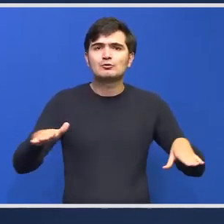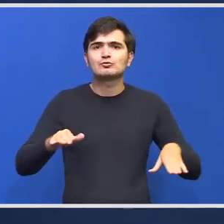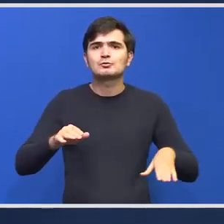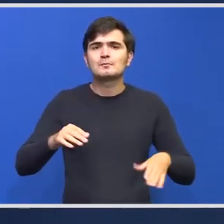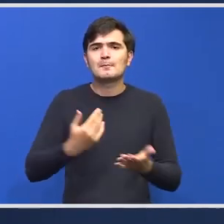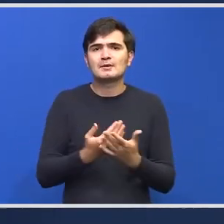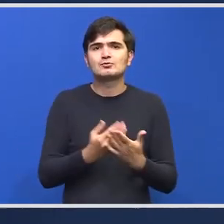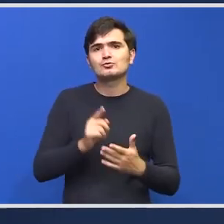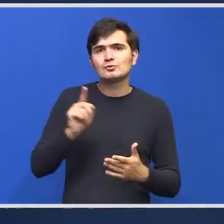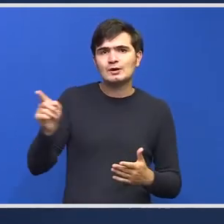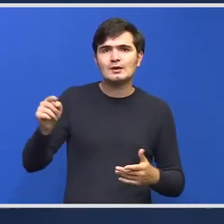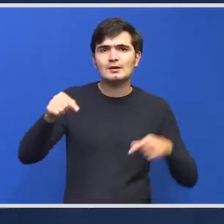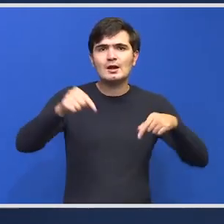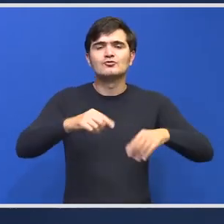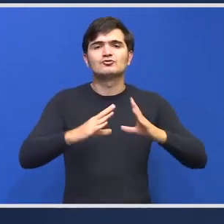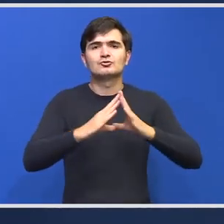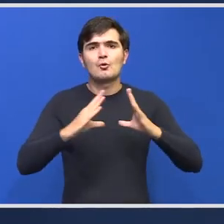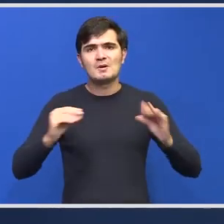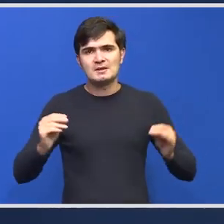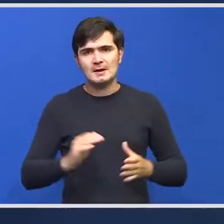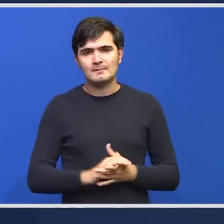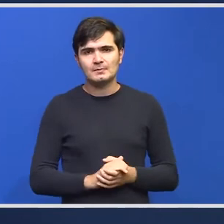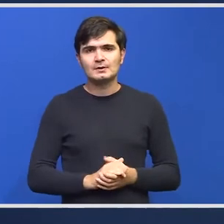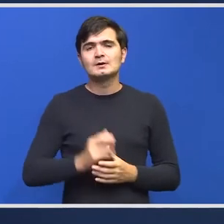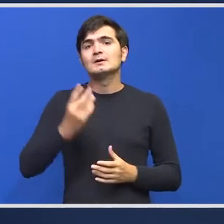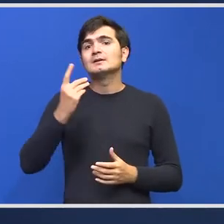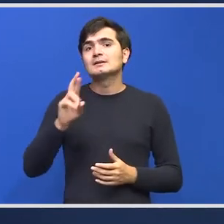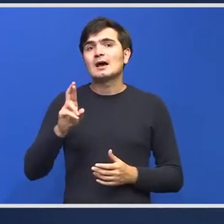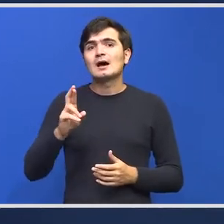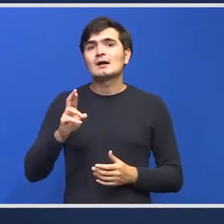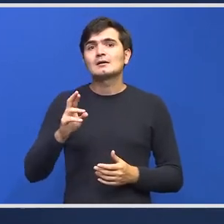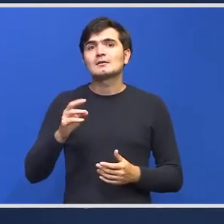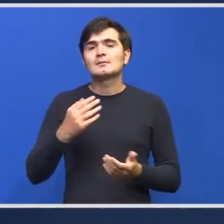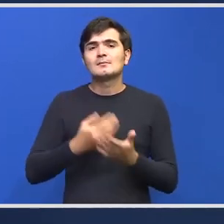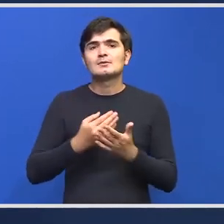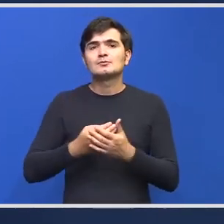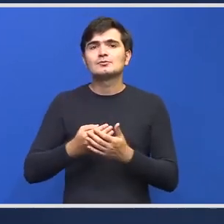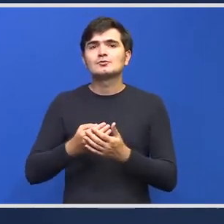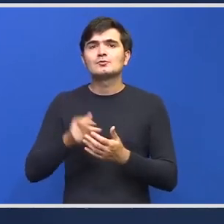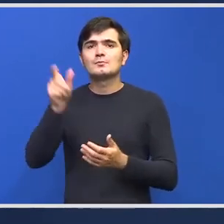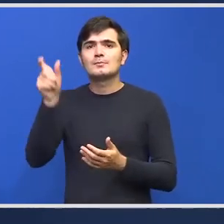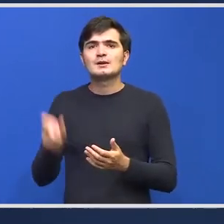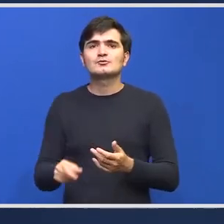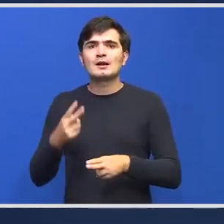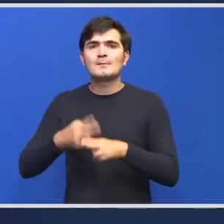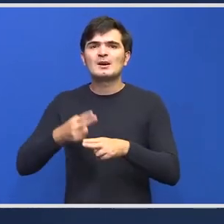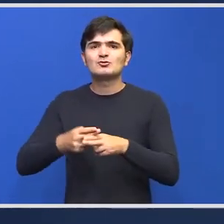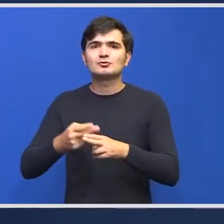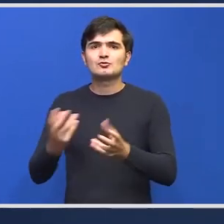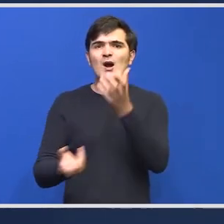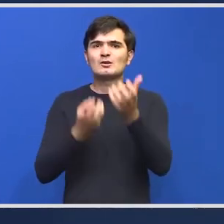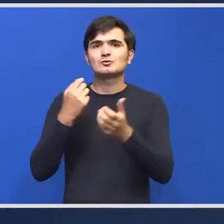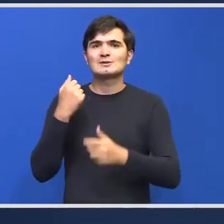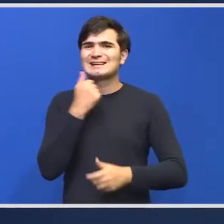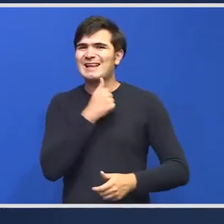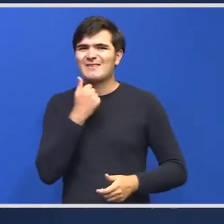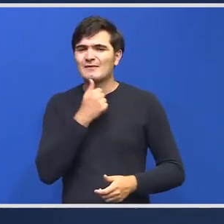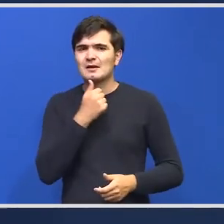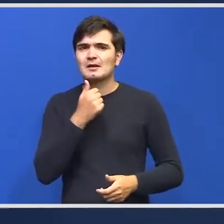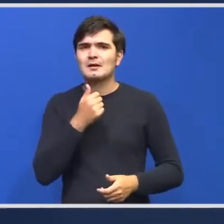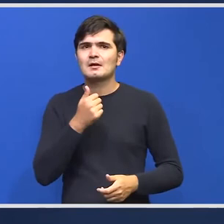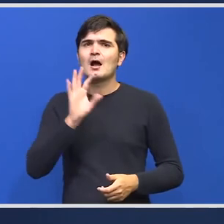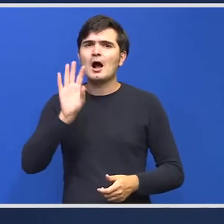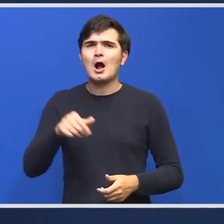pe teritoriul României iar arsurile cu severe pacienții cu arsuri severe sunt tratați în